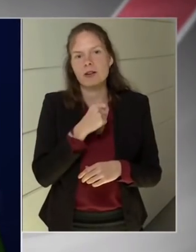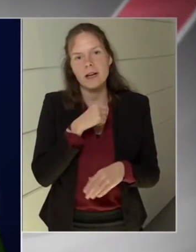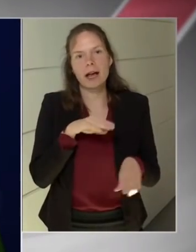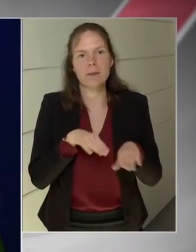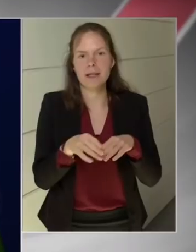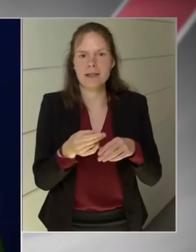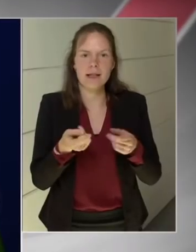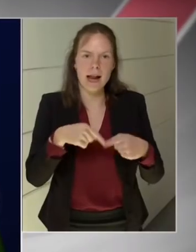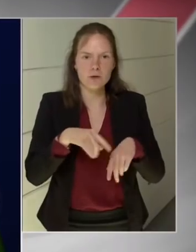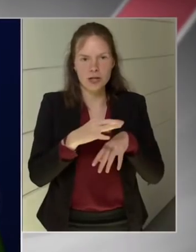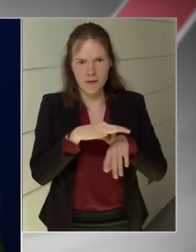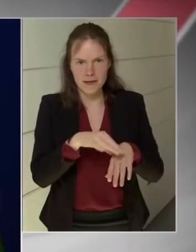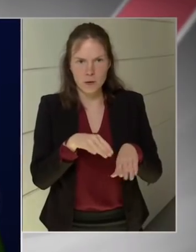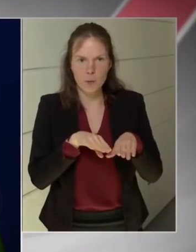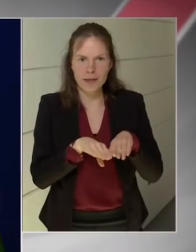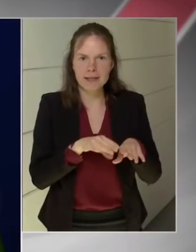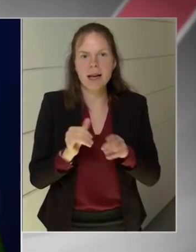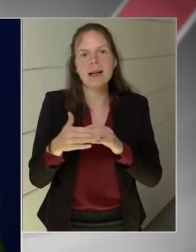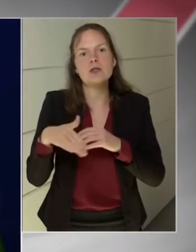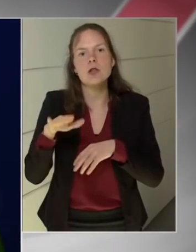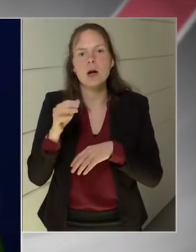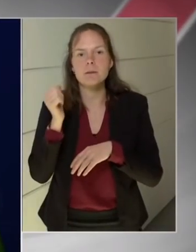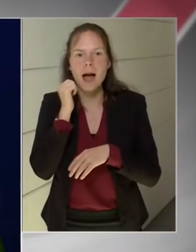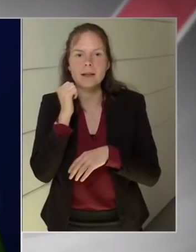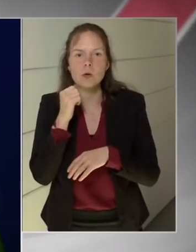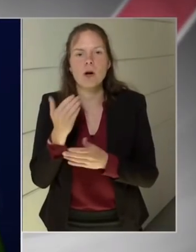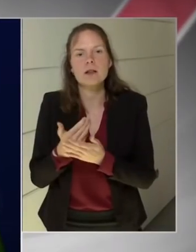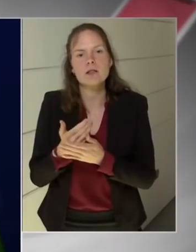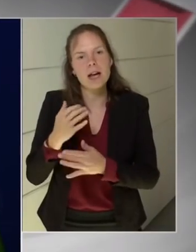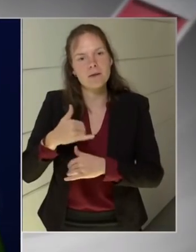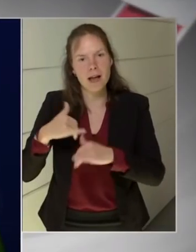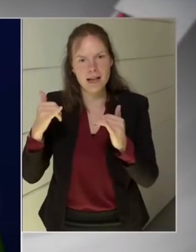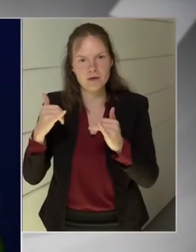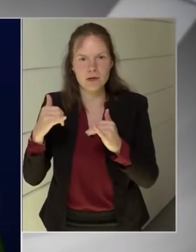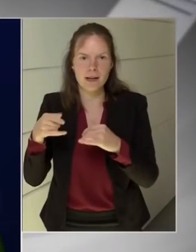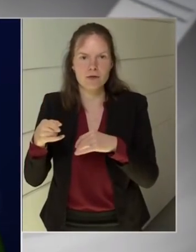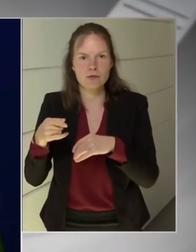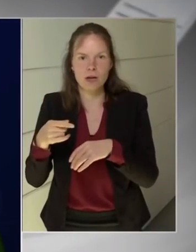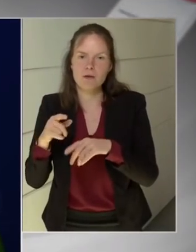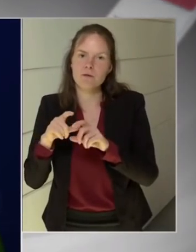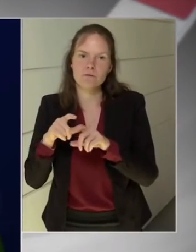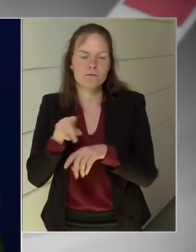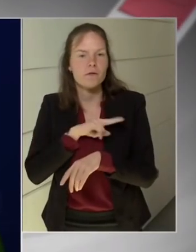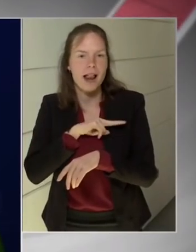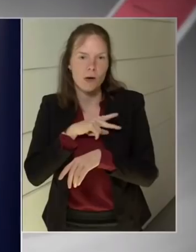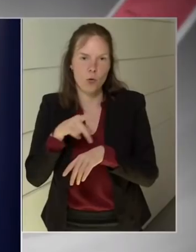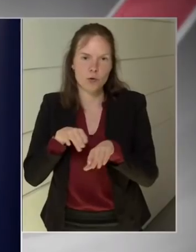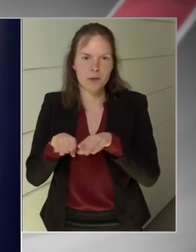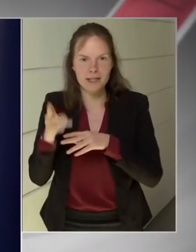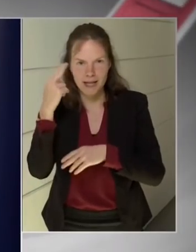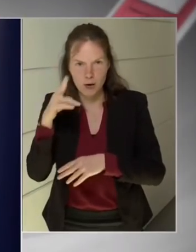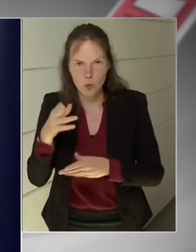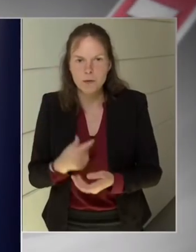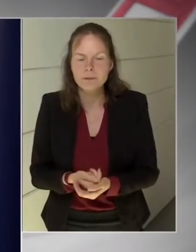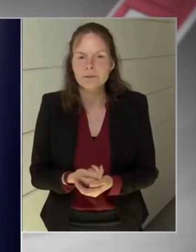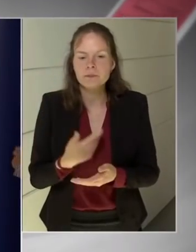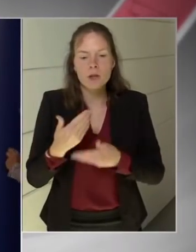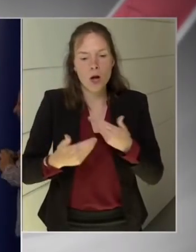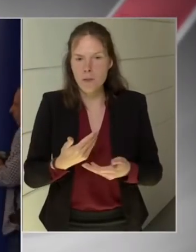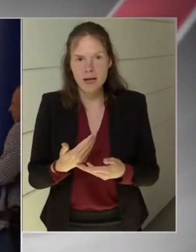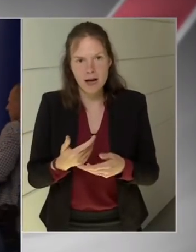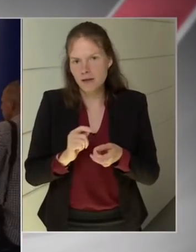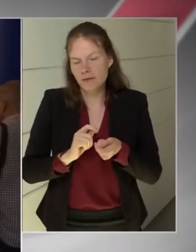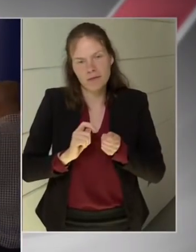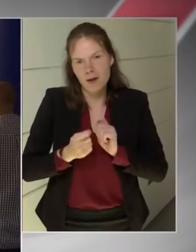változott a felállás, és hárman állunk itt a pulpitussá kint. Itt van velem természetesen Gulyás Gergely